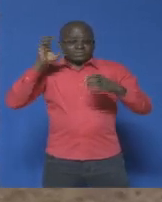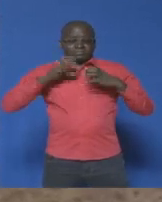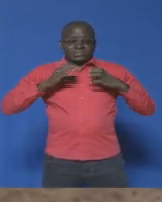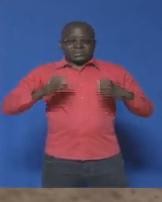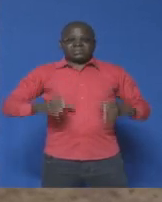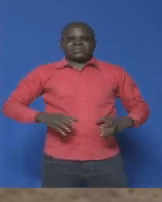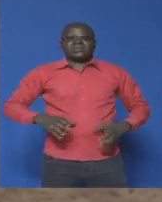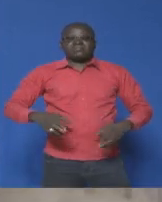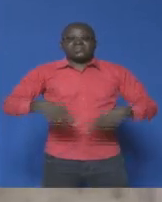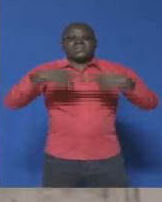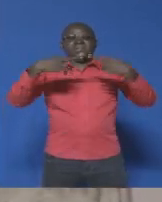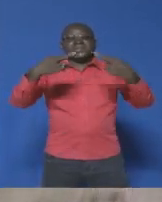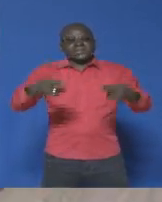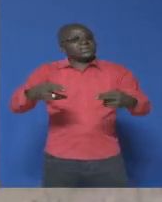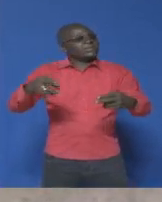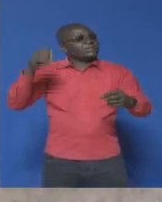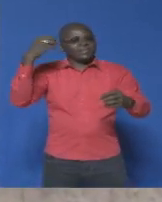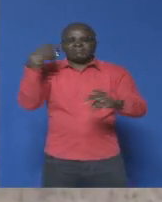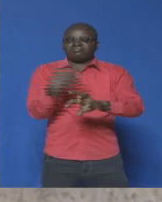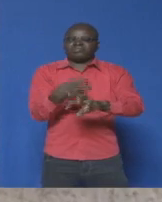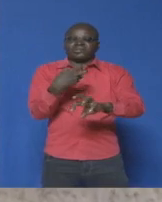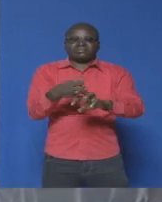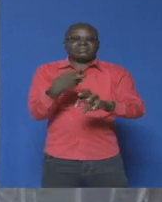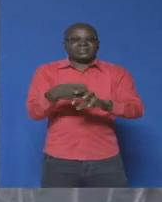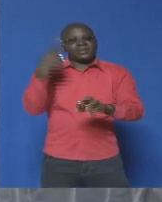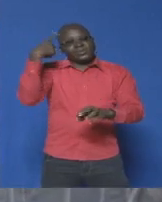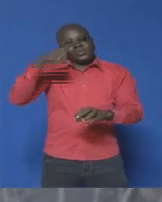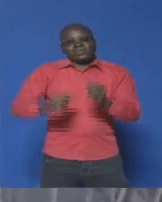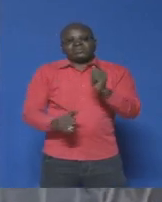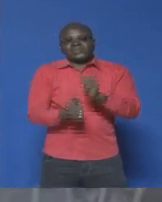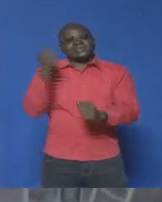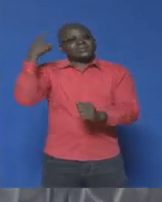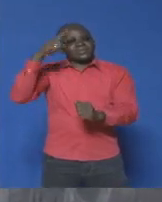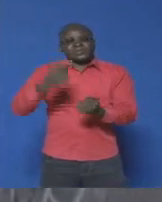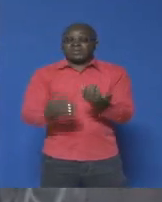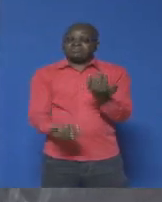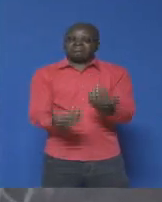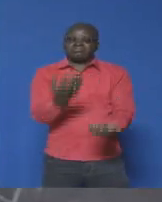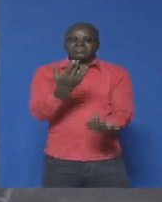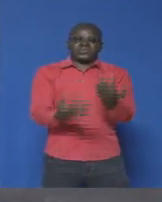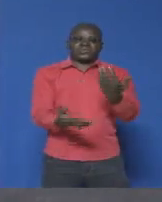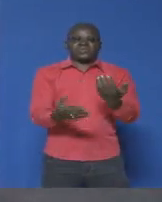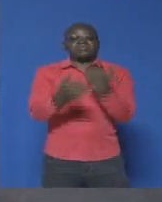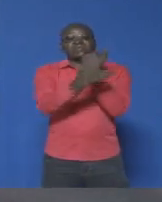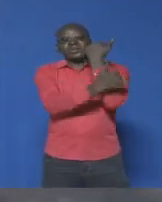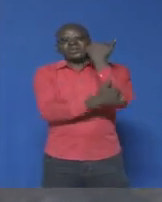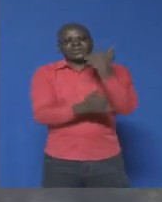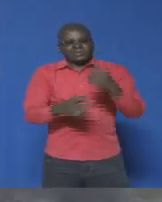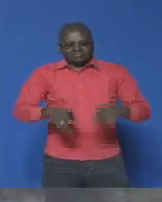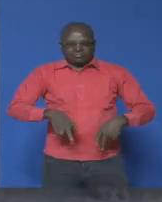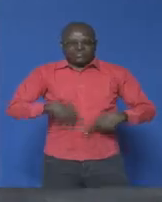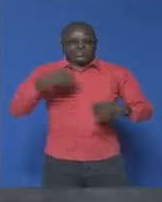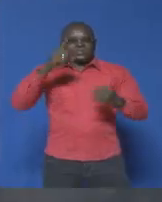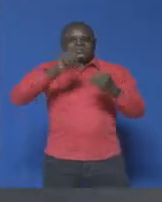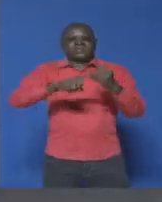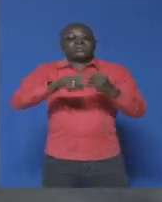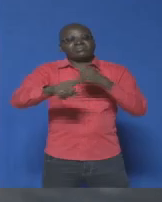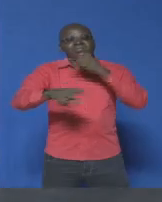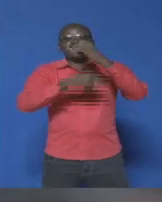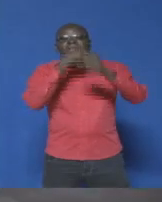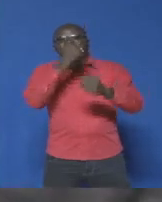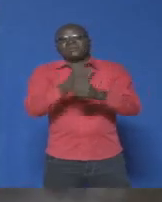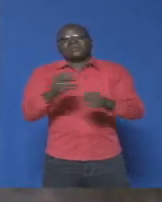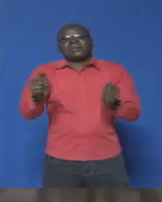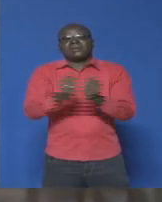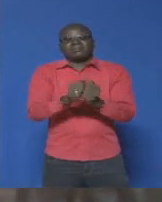extrêmement compliqués, la plupart d'entre eux étant entièrement calcinés. Le pays vit son dernier jour de deuil national avec la crainte de voir